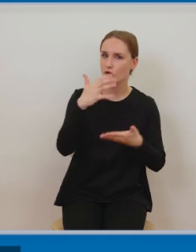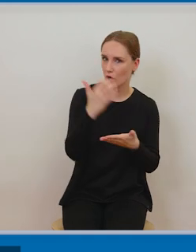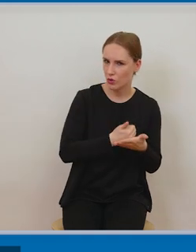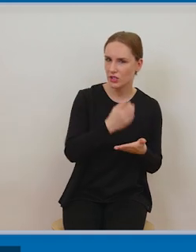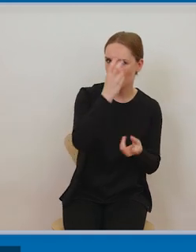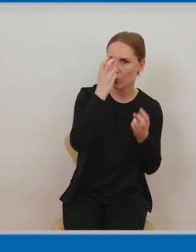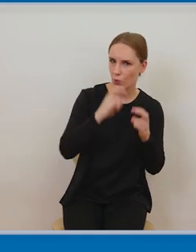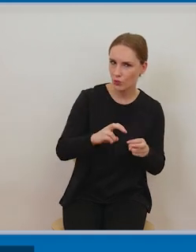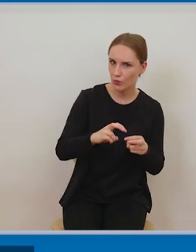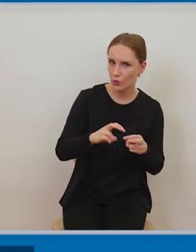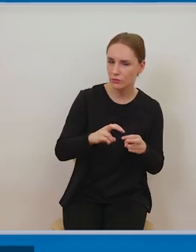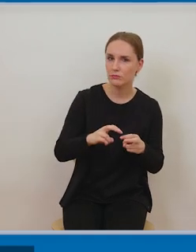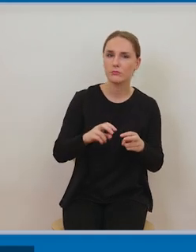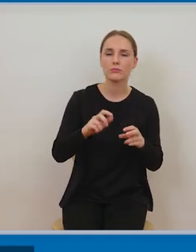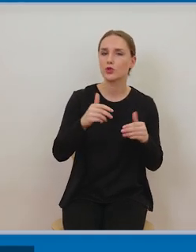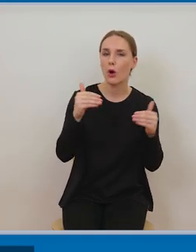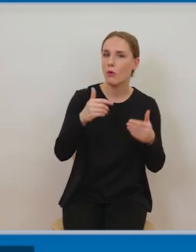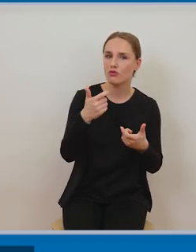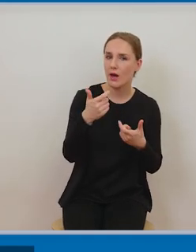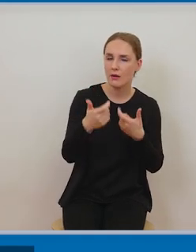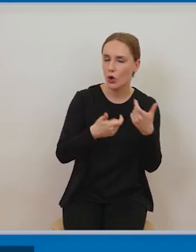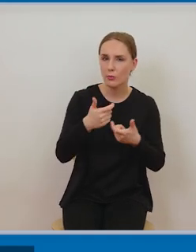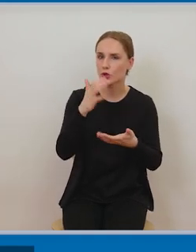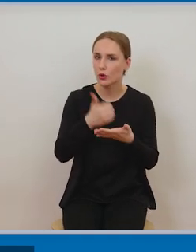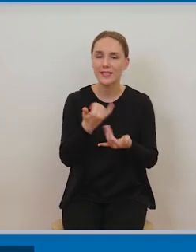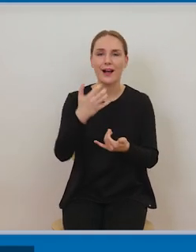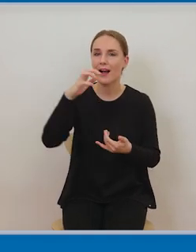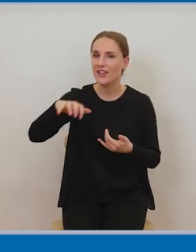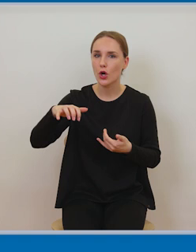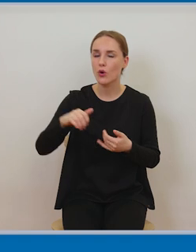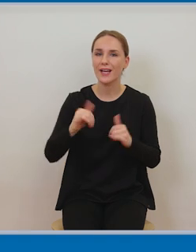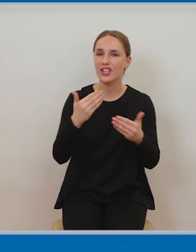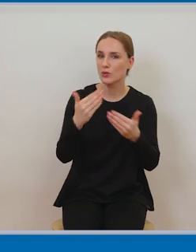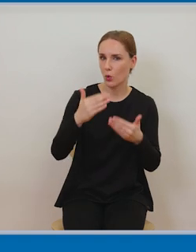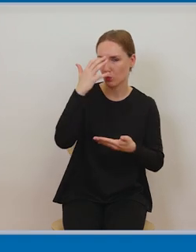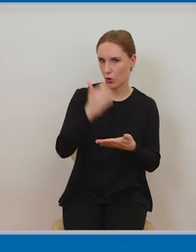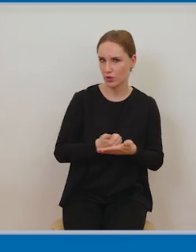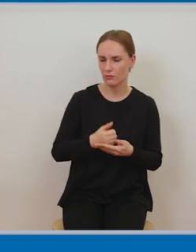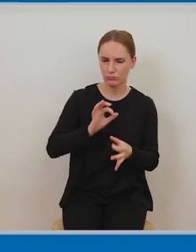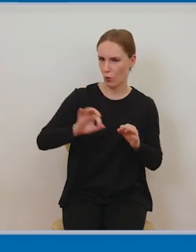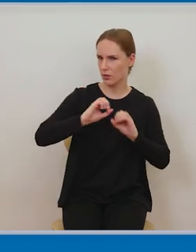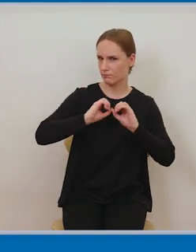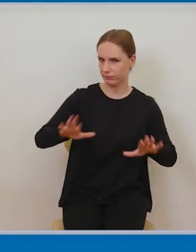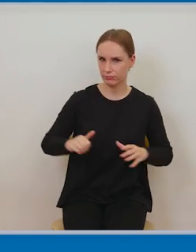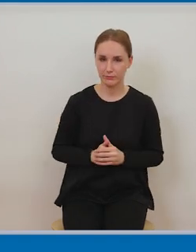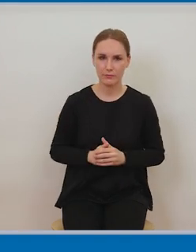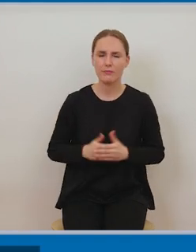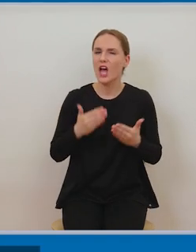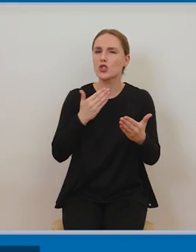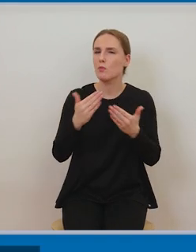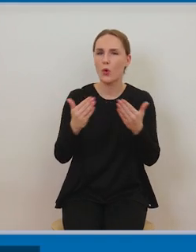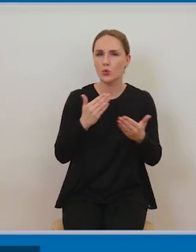możliwości korzystania. Oczywiście musimy sprawdzić po pierwsze tak, czy utwór jest rozpowszechniony, bo przepis ma zastosowanie do utworów rozpowszechnionych.